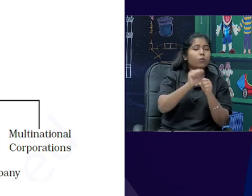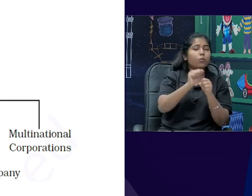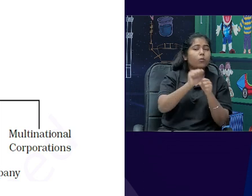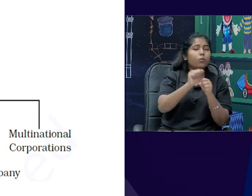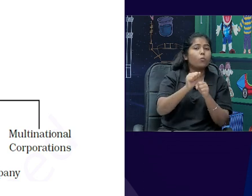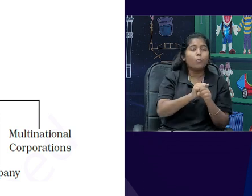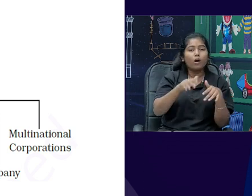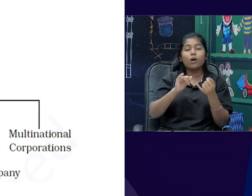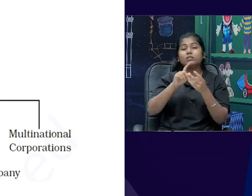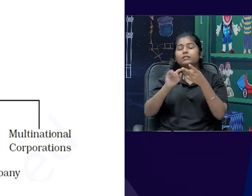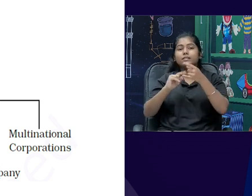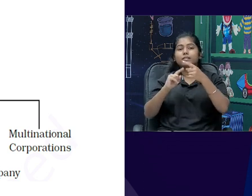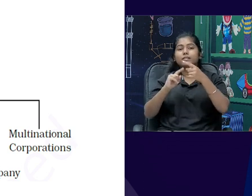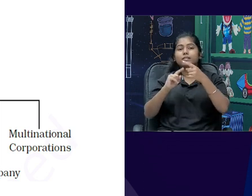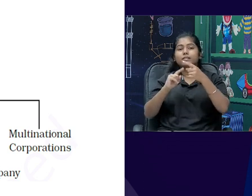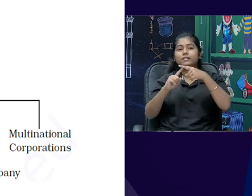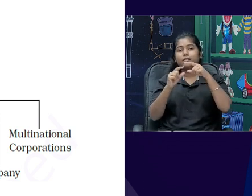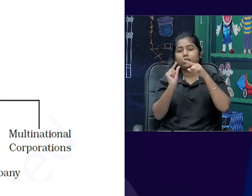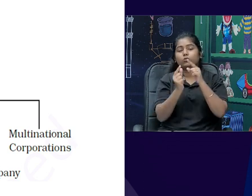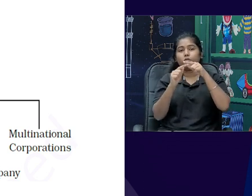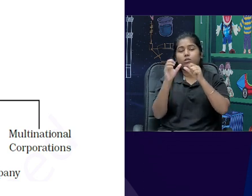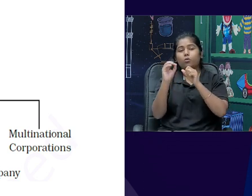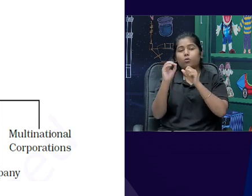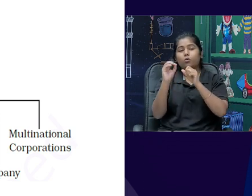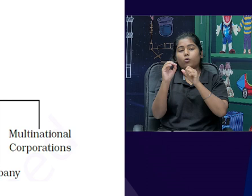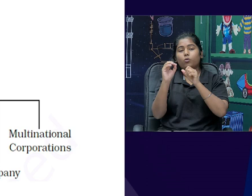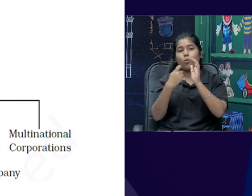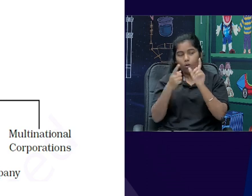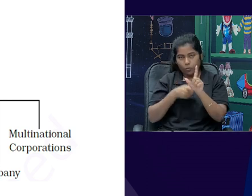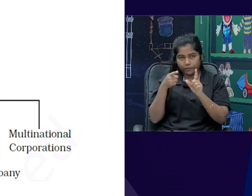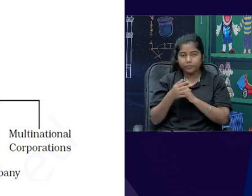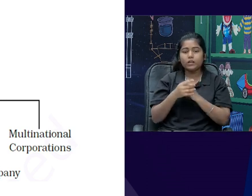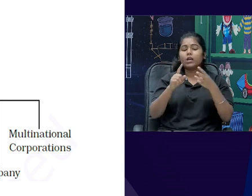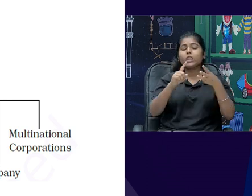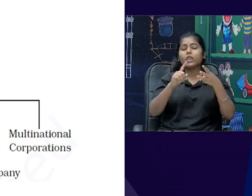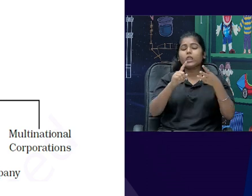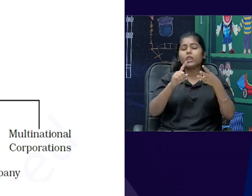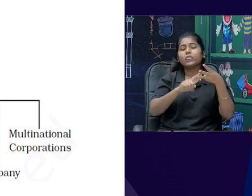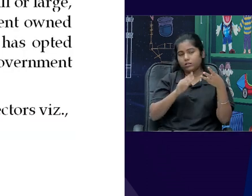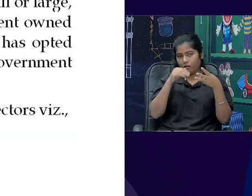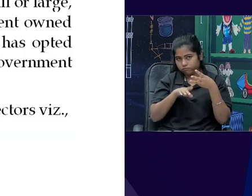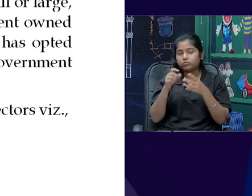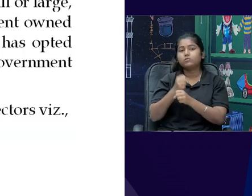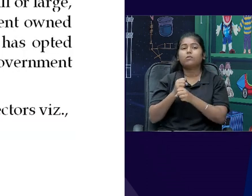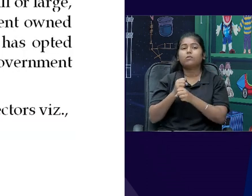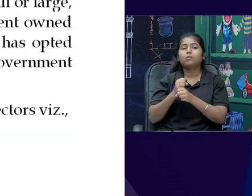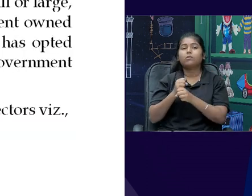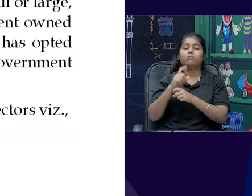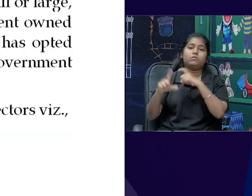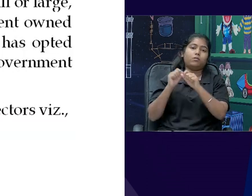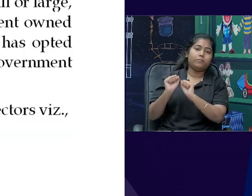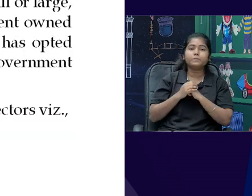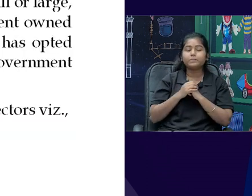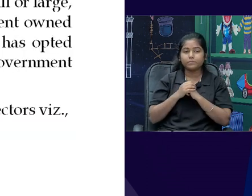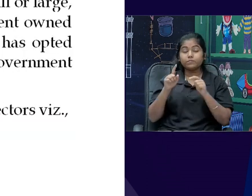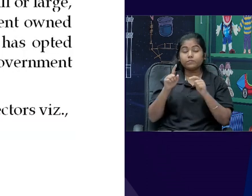and statutory corporations and the third element of public sector is government company, so the